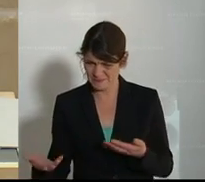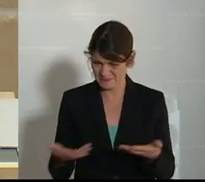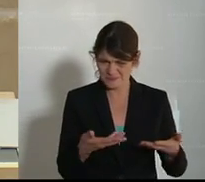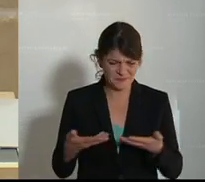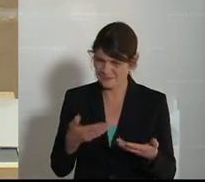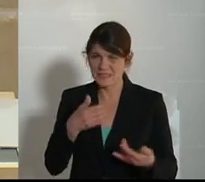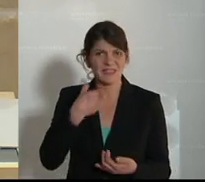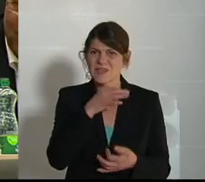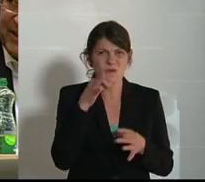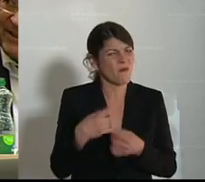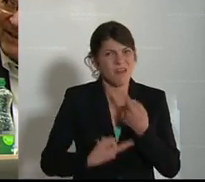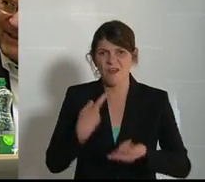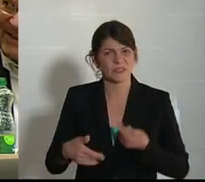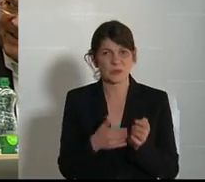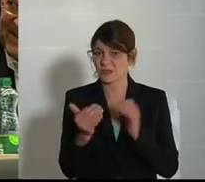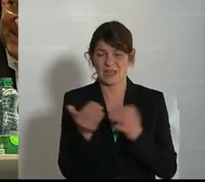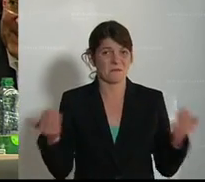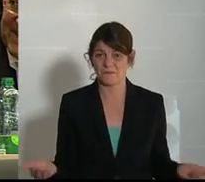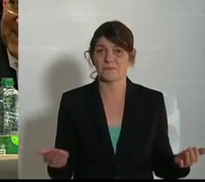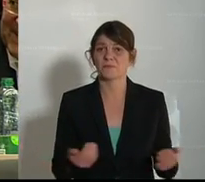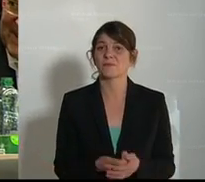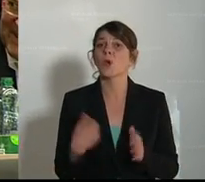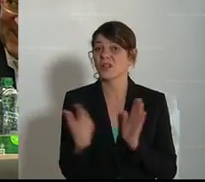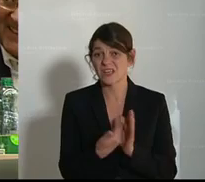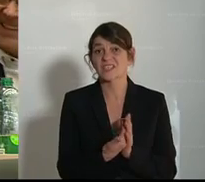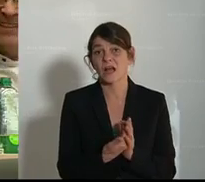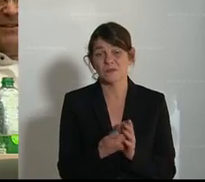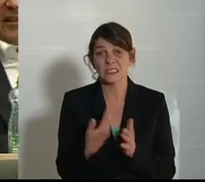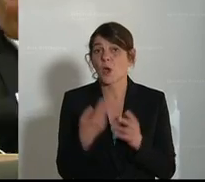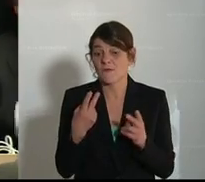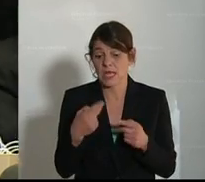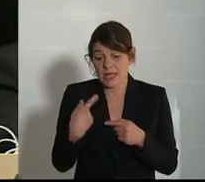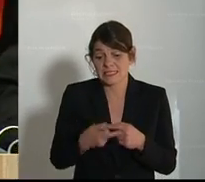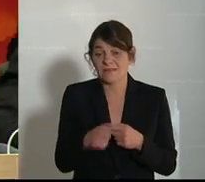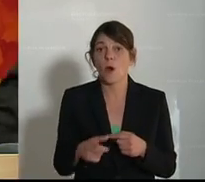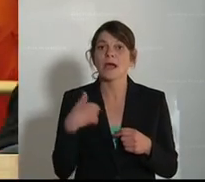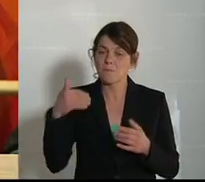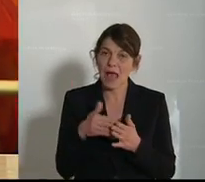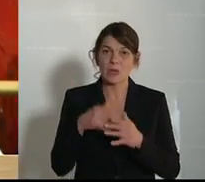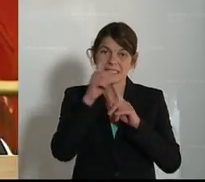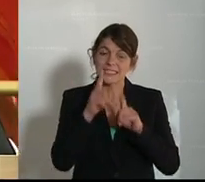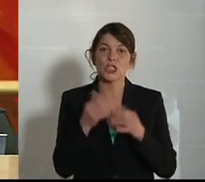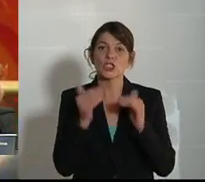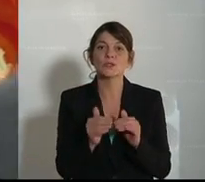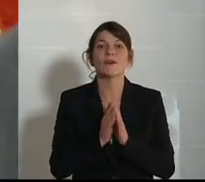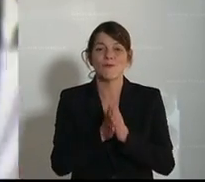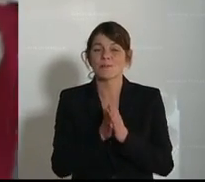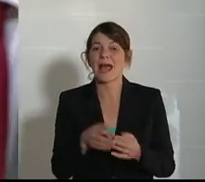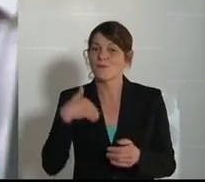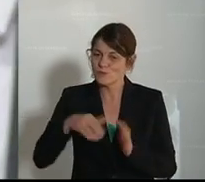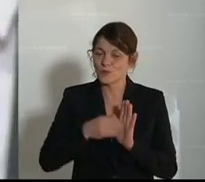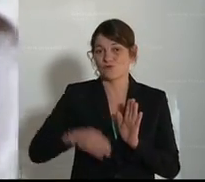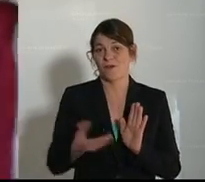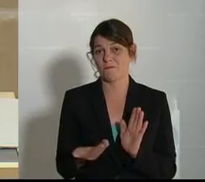ganze System läuft. Und deshalb ist es so wichtig, in der nächsten Woche das Tierschutzvolksbegehren zu unterschreiben. Denn dieses